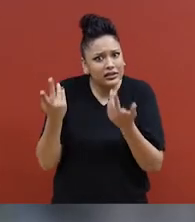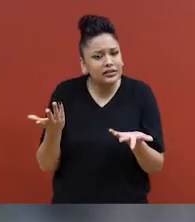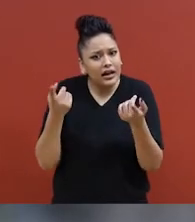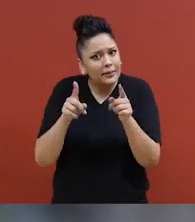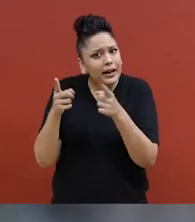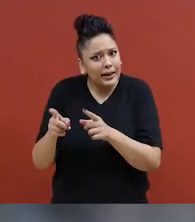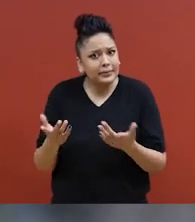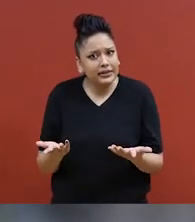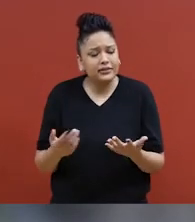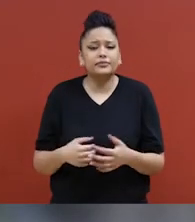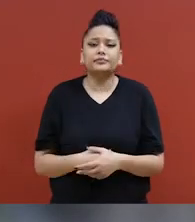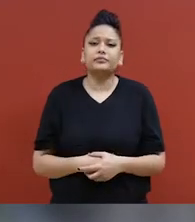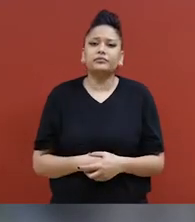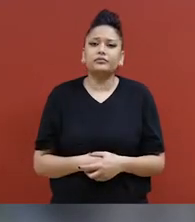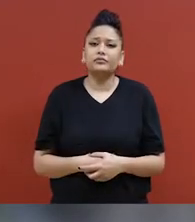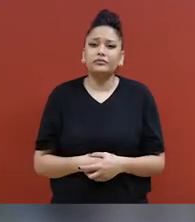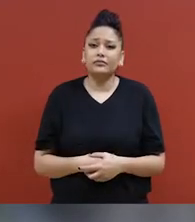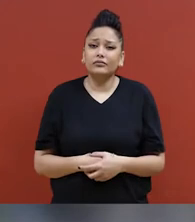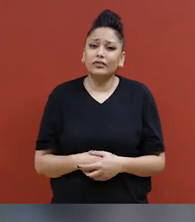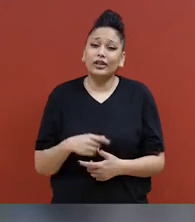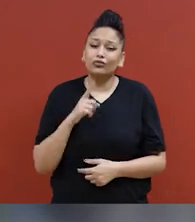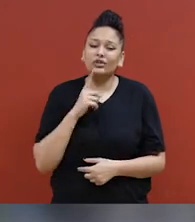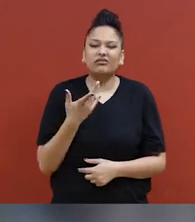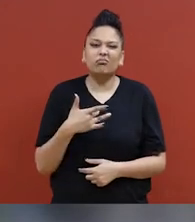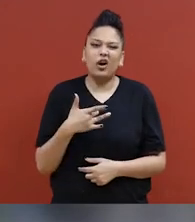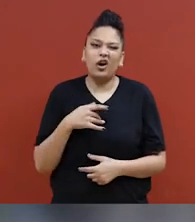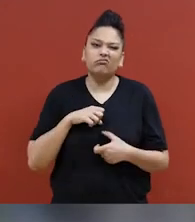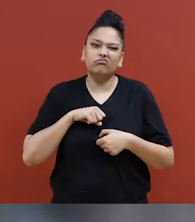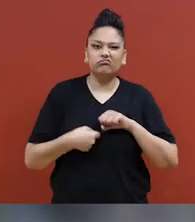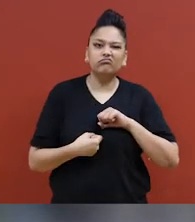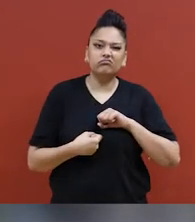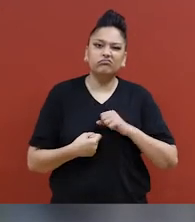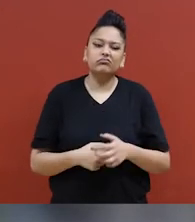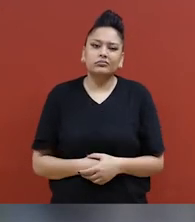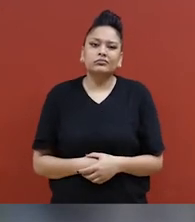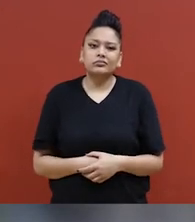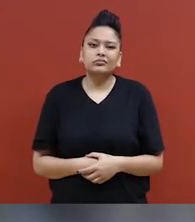ça m'a aussi blessée de bien des façons.